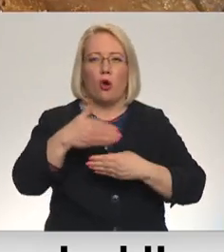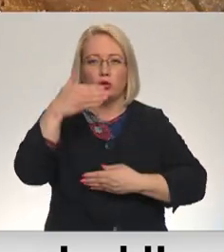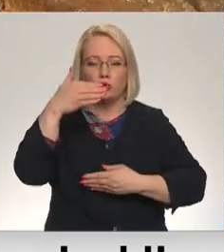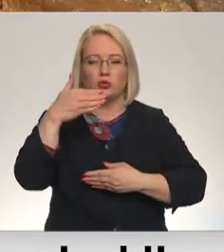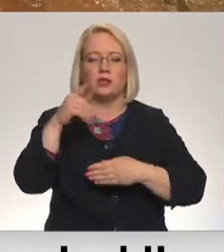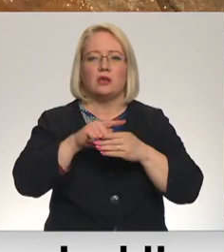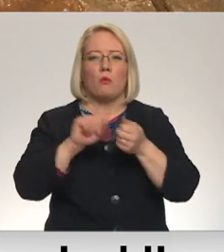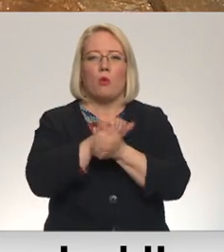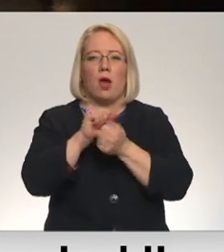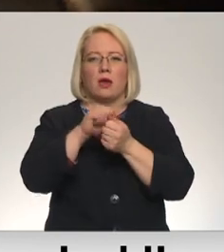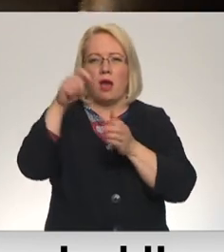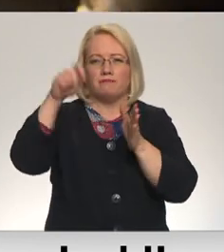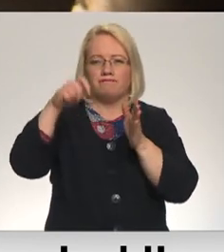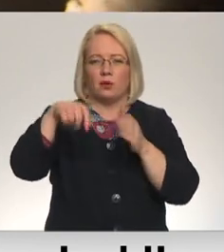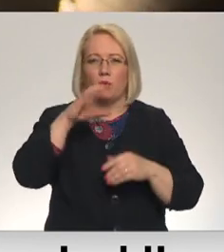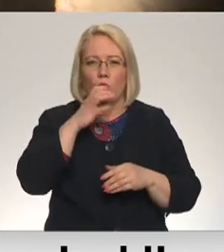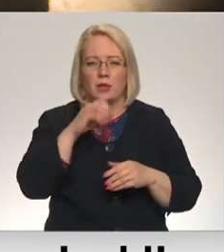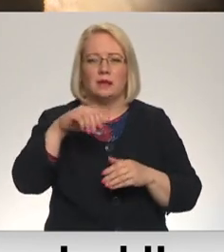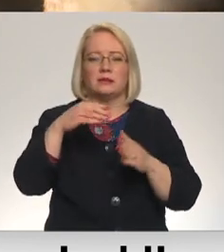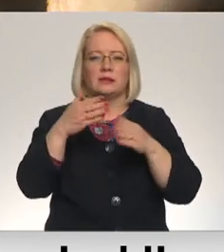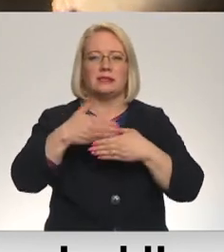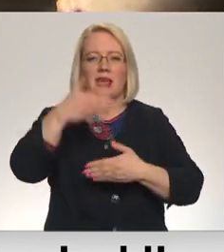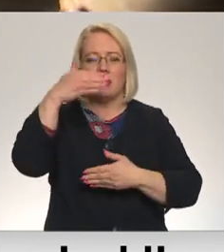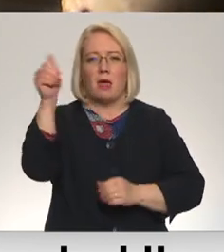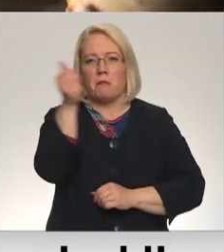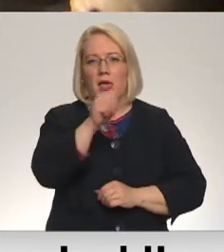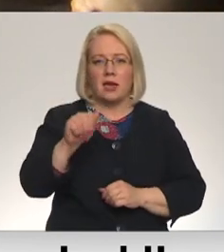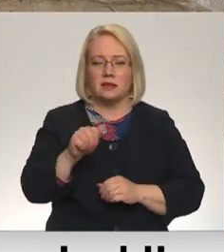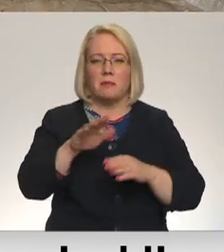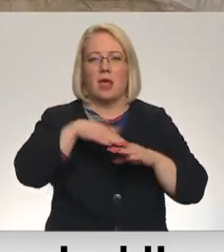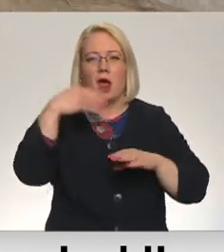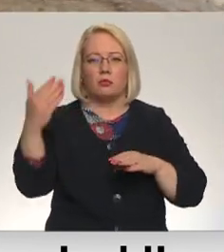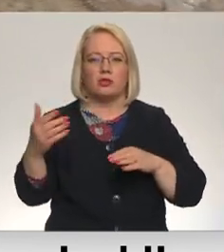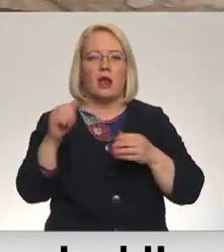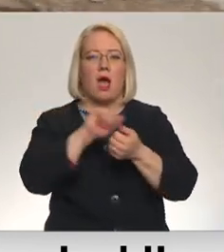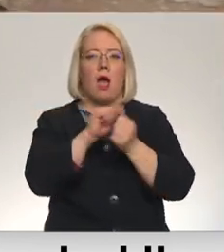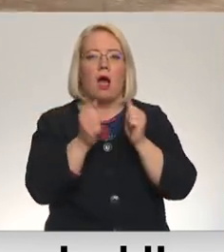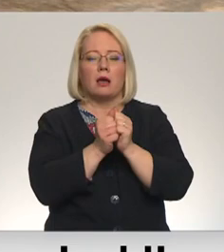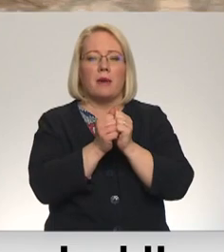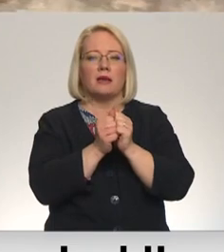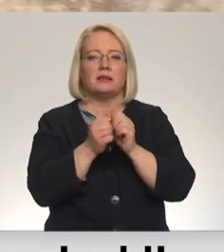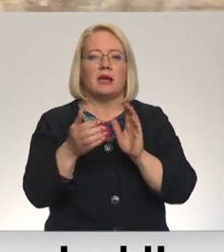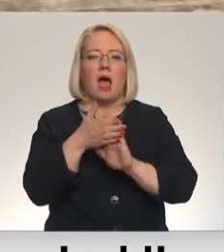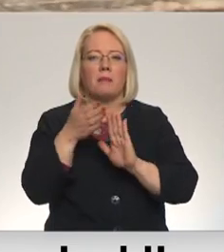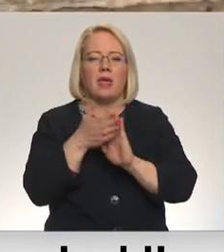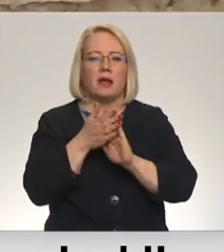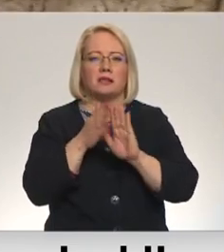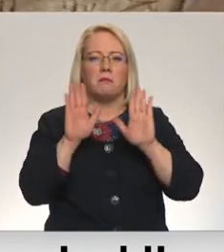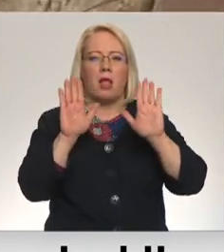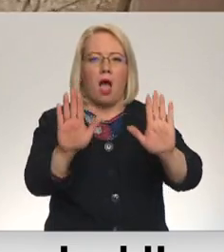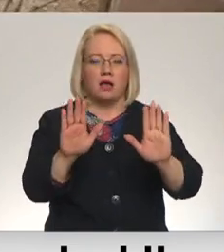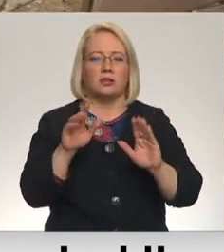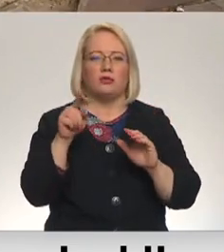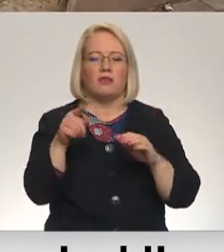lietus notakūdeņi, sienās veidojas plaisas, bet ārpusē bīstamību rada akmens apdaras plāksnes, kuru stiprinājumi ir savu laiku